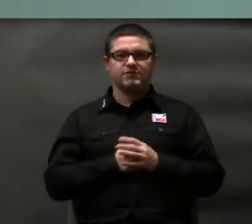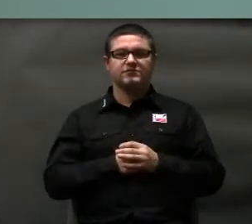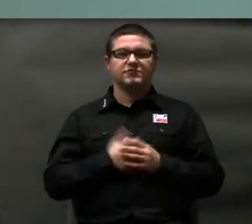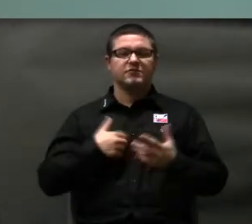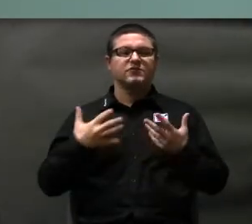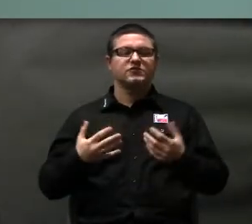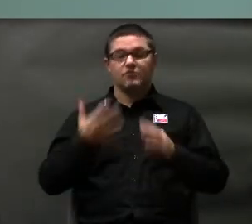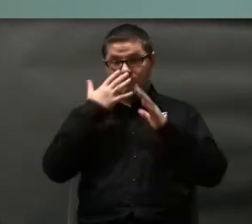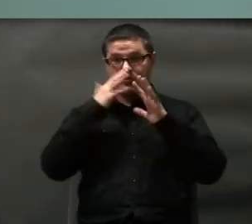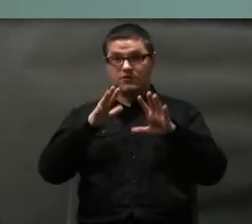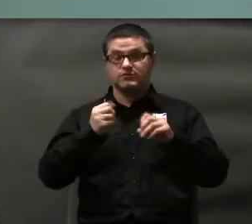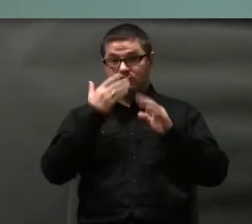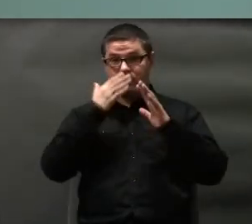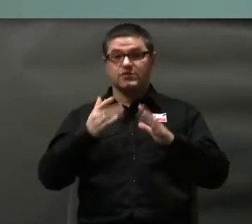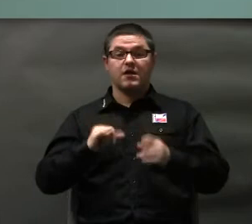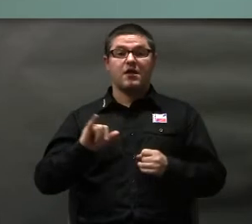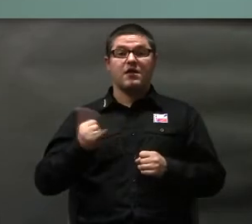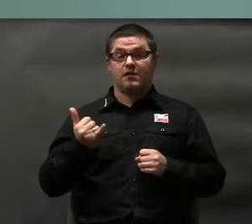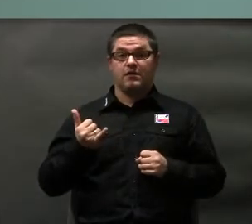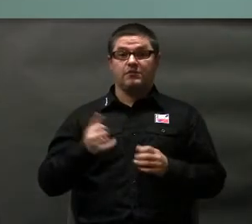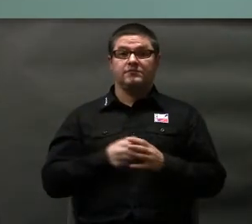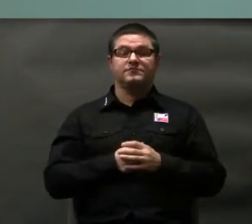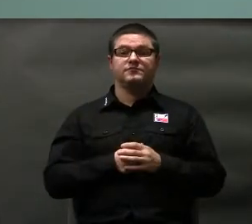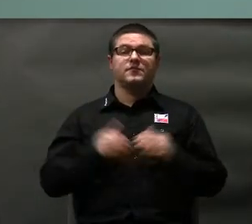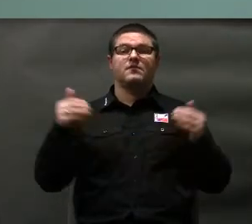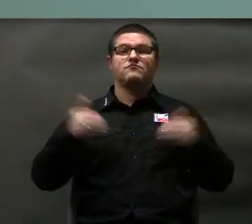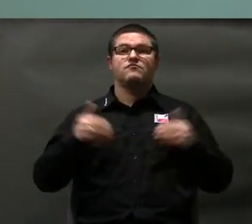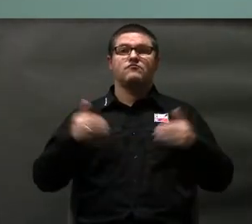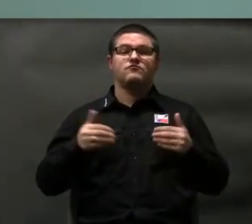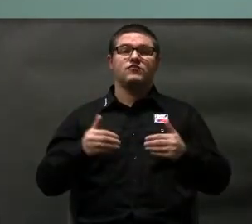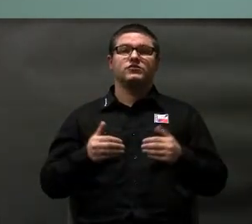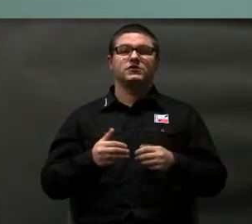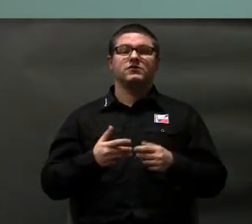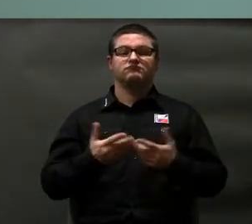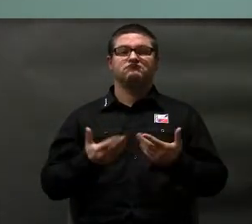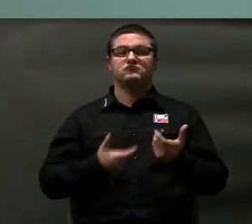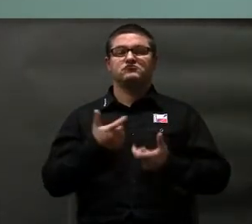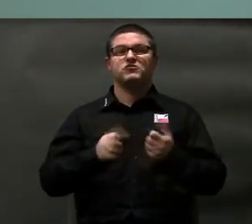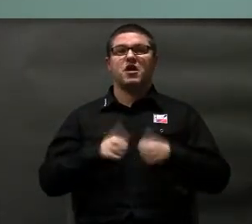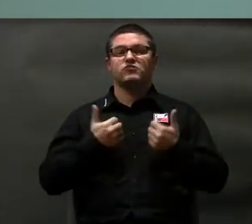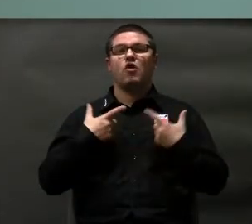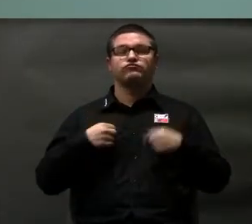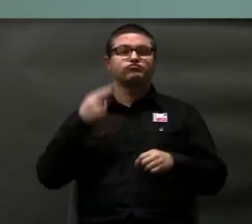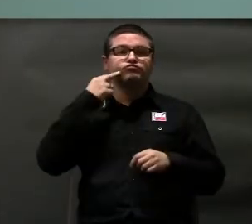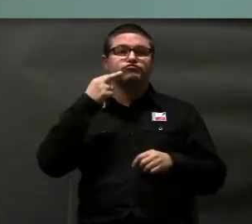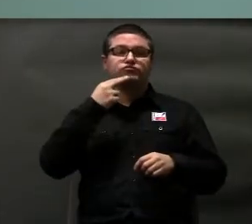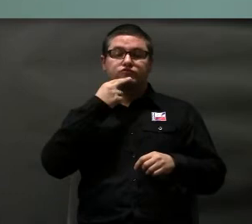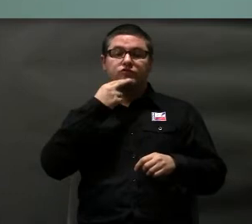Co chciałbym Państwu pokazać? Chciałbym Państwu pokazać, jak można spowodować, żeby osoby głuche